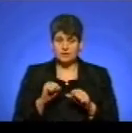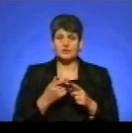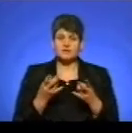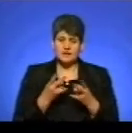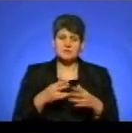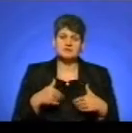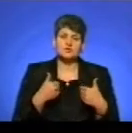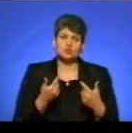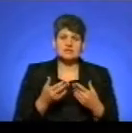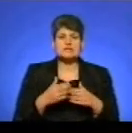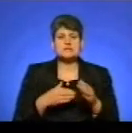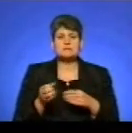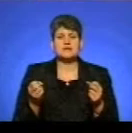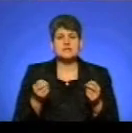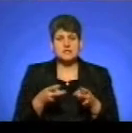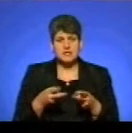фахівця,